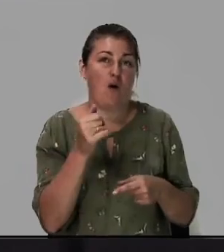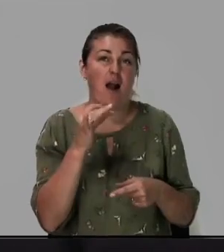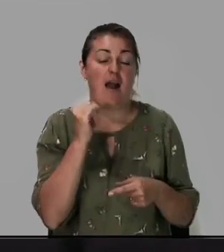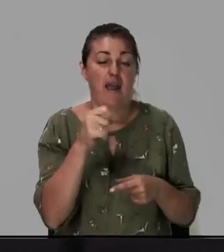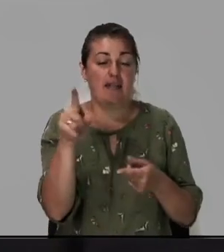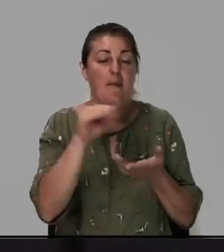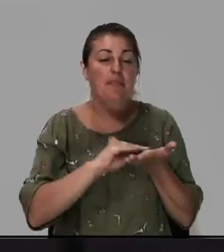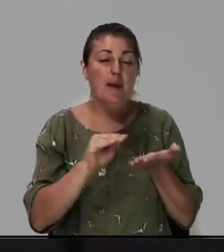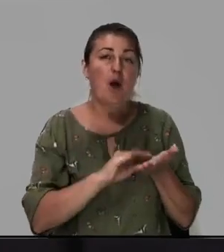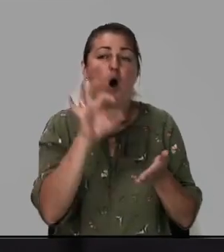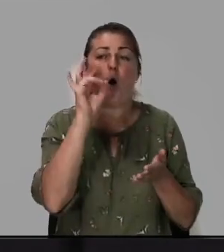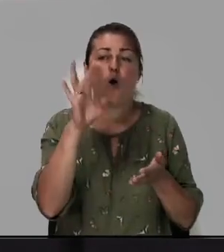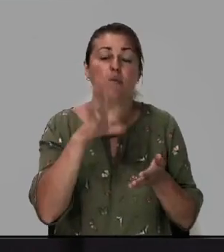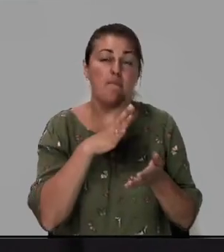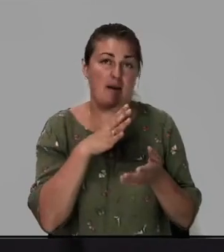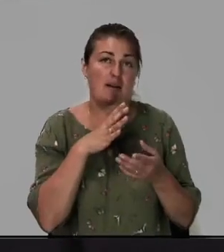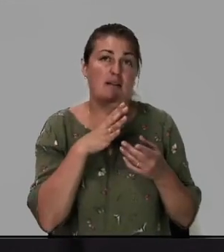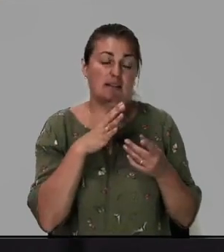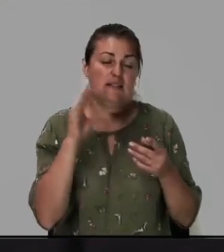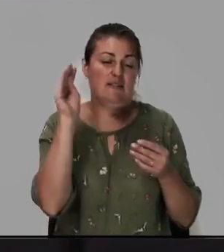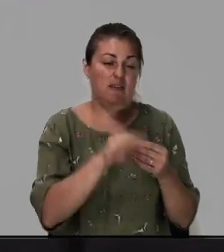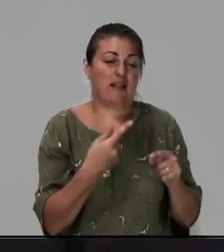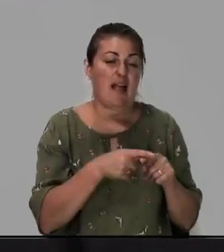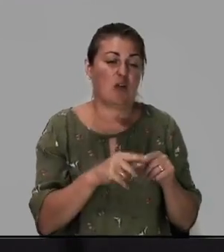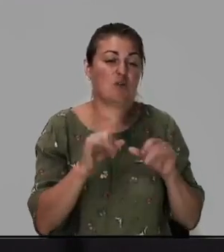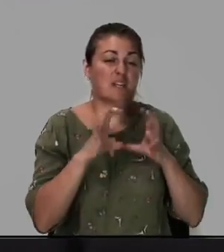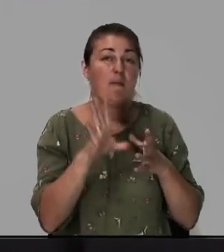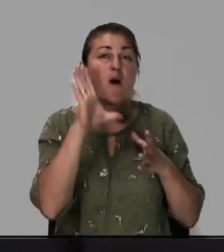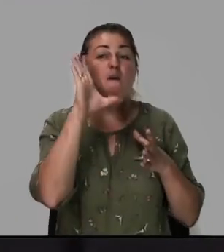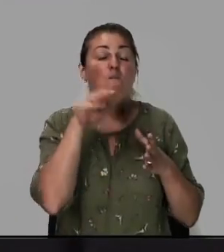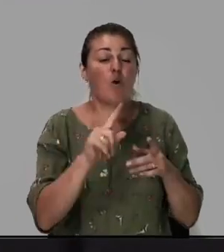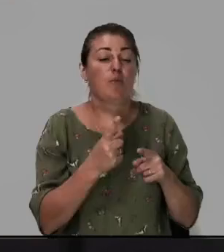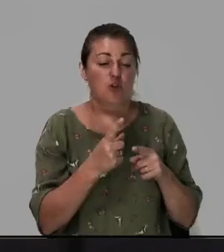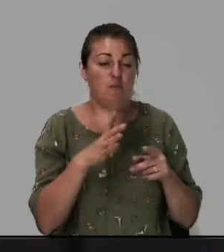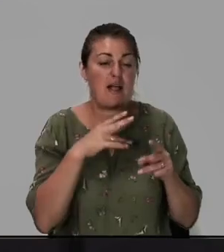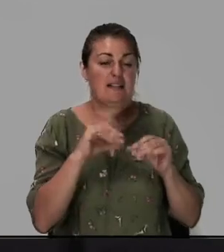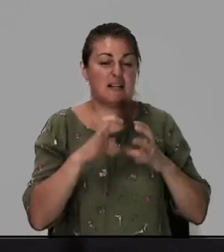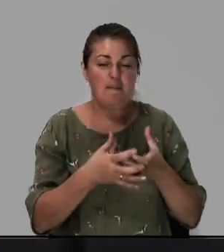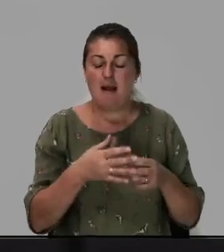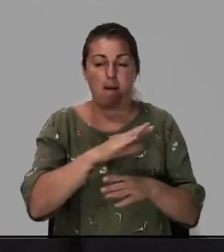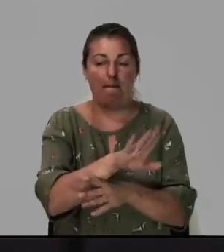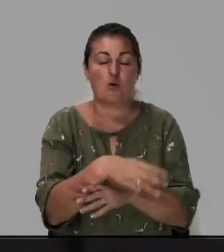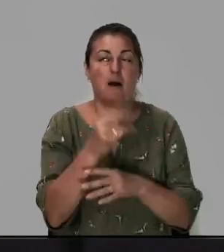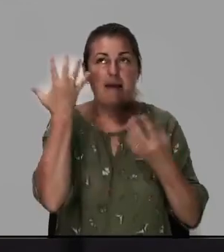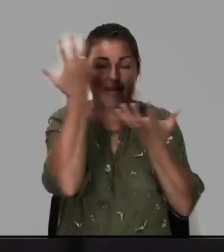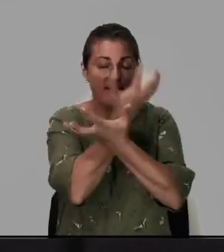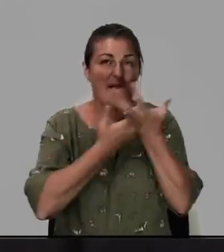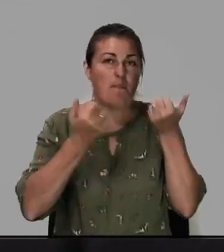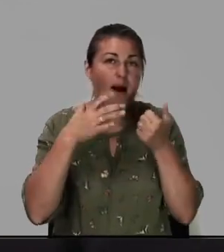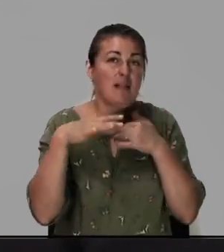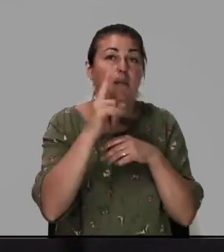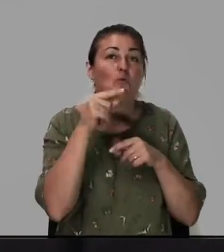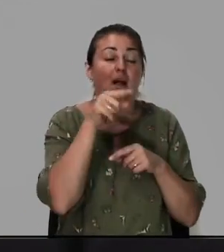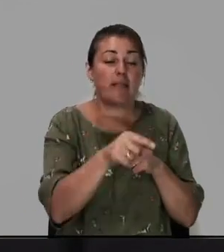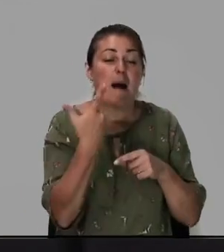написано, Он был свержен на эту землю. Вот почему земля была безвидна и пуста, и тьма над бездною. Потому что